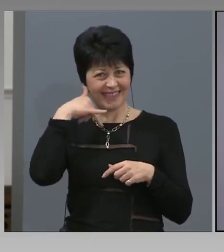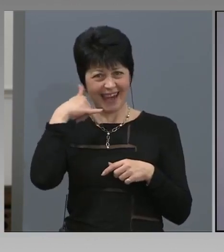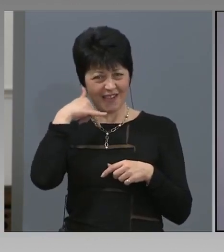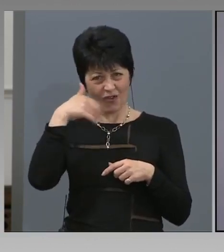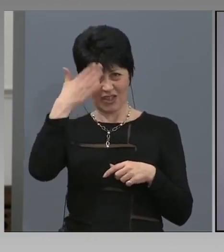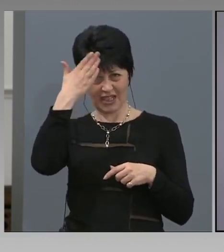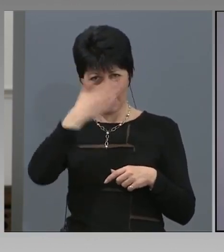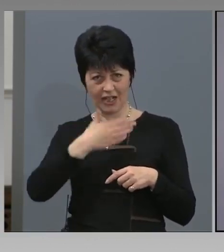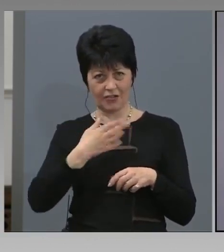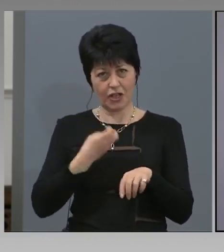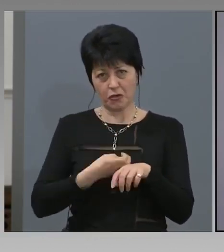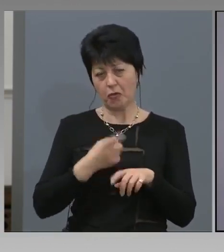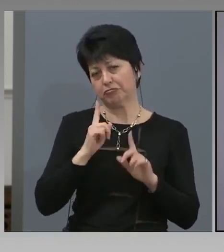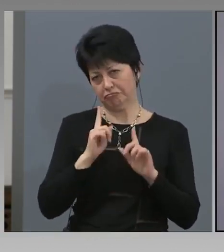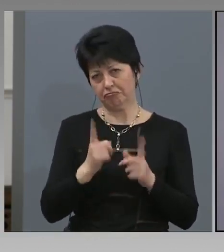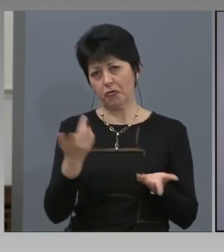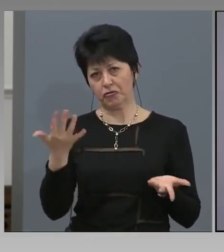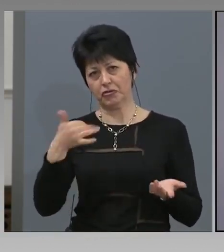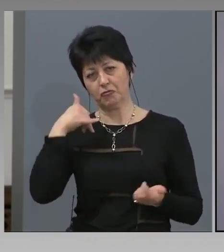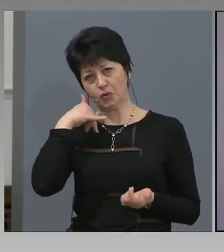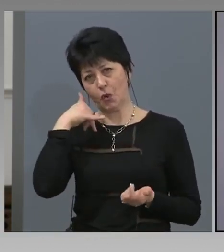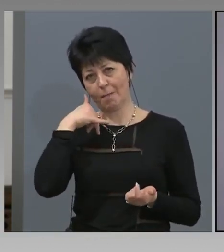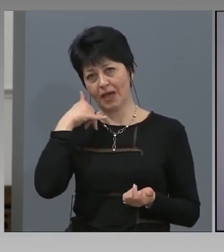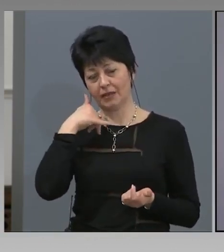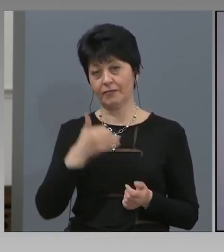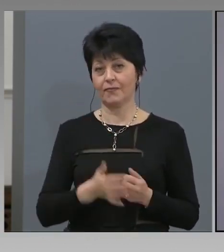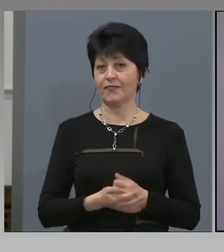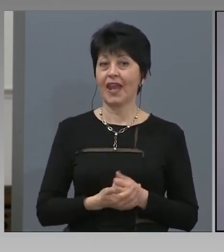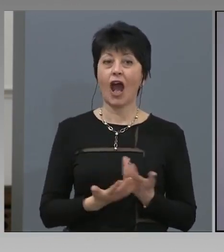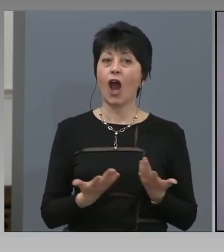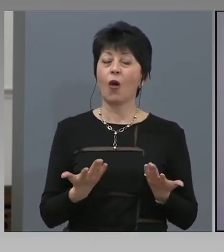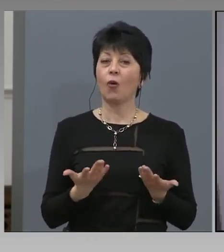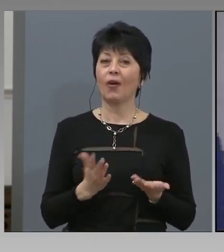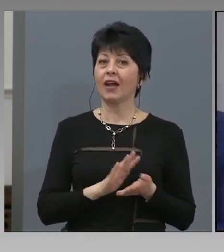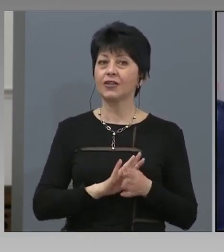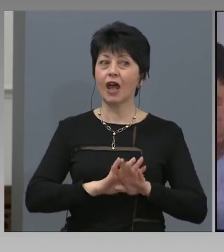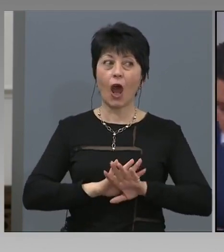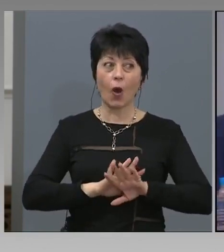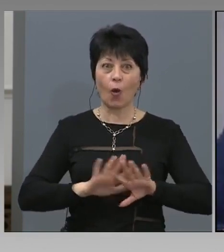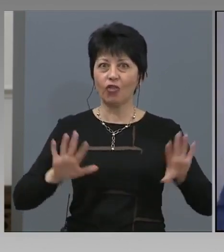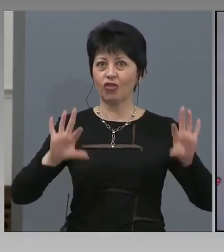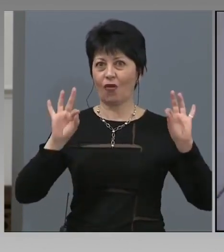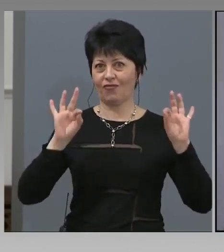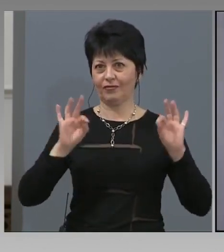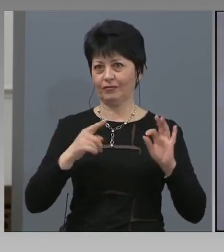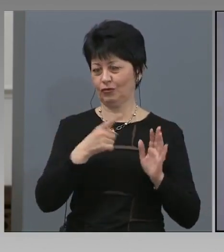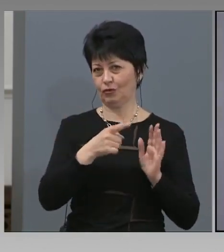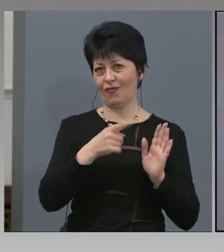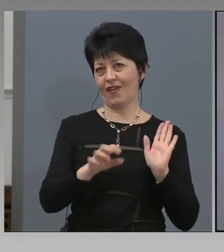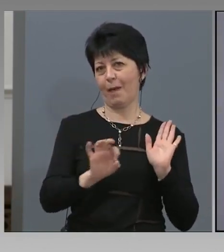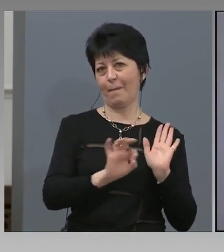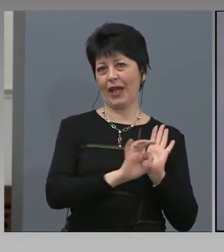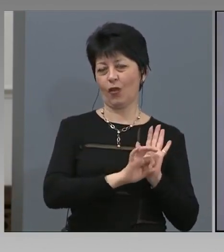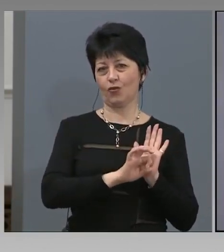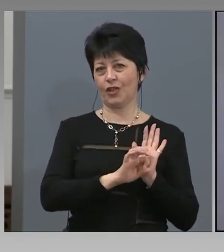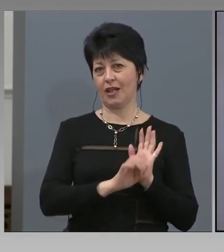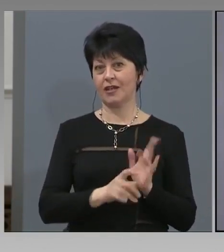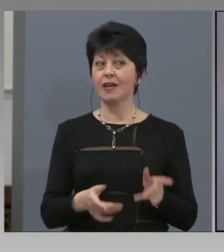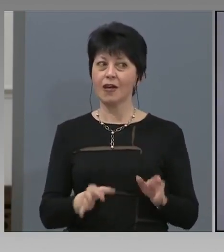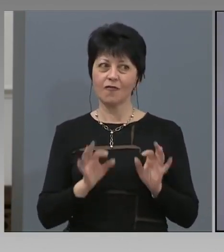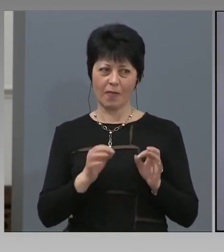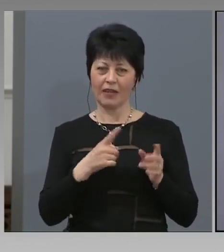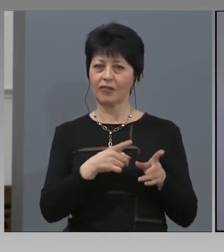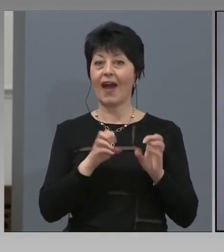могат да му се обадят. Кога ще е готово приложението, понеже да беше отговорено? В момента той е пуснато